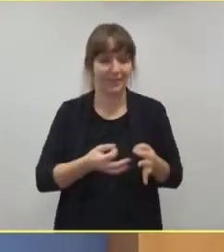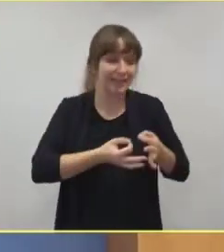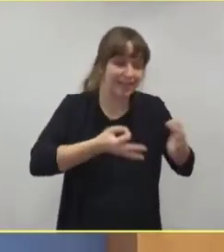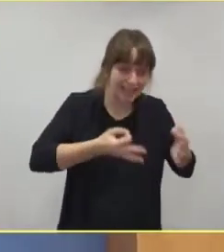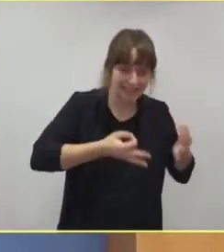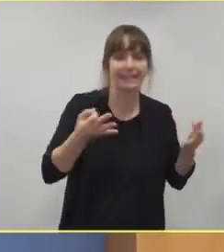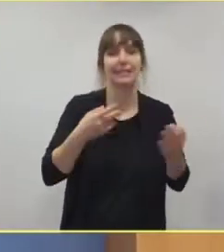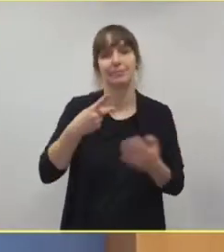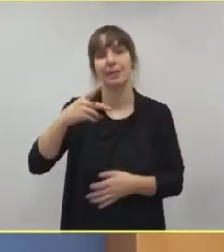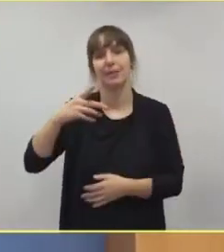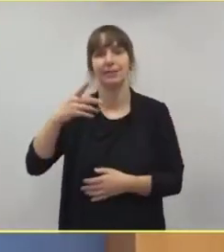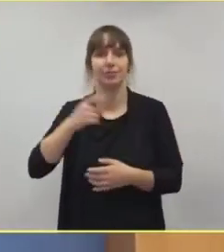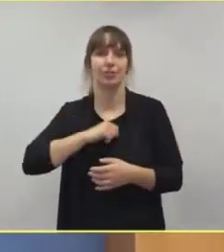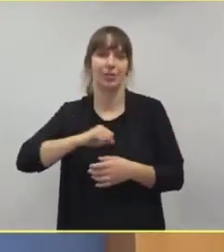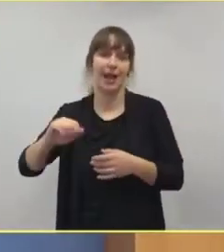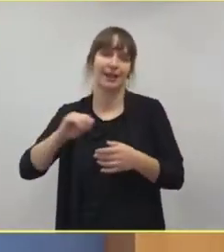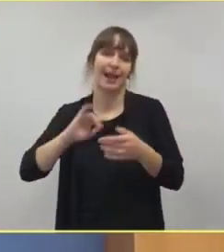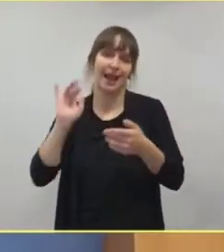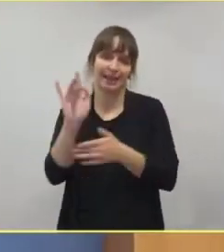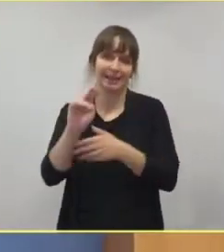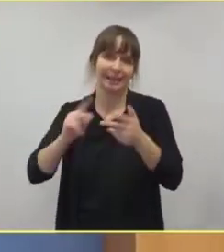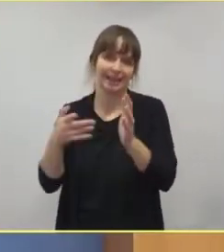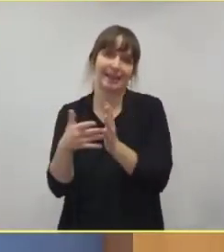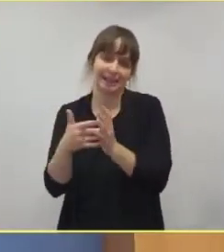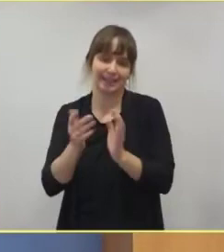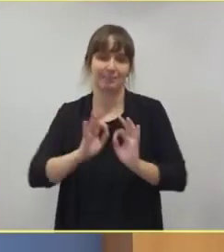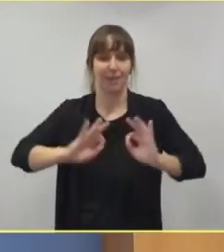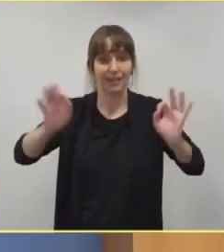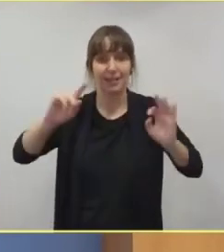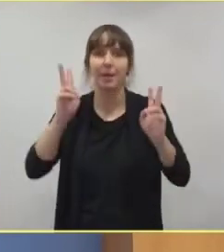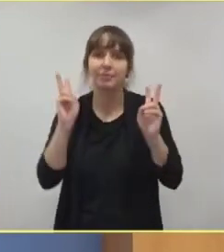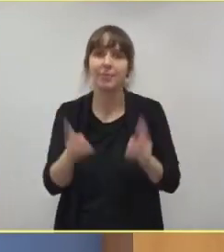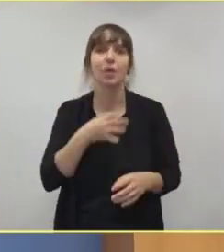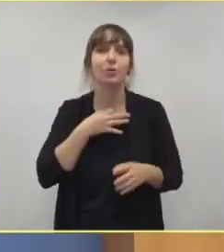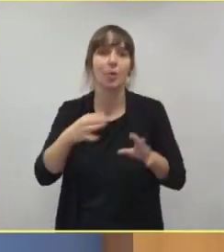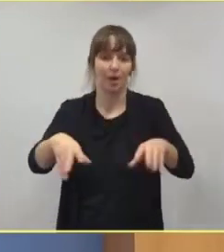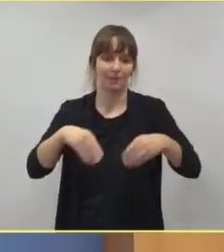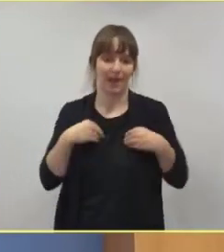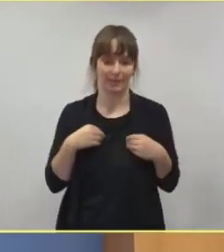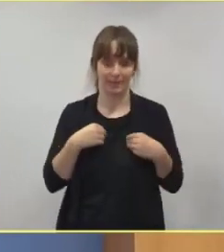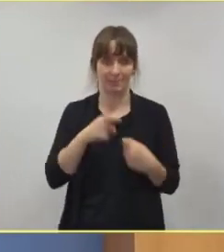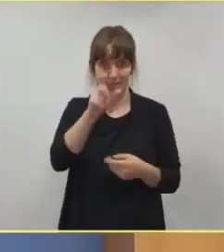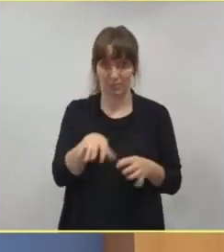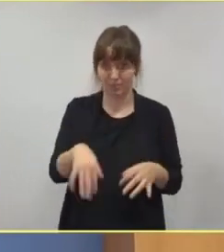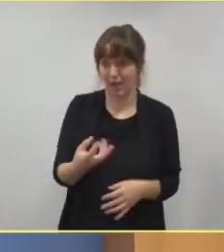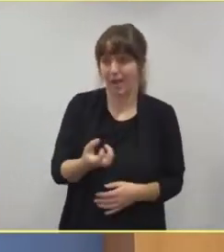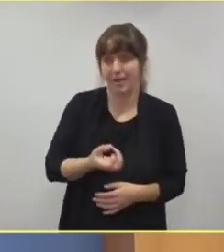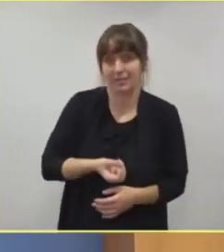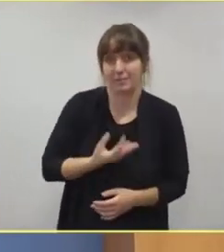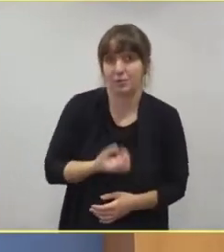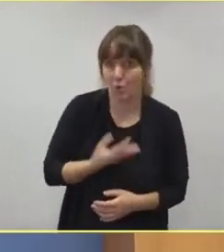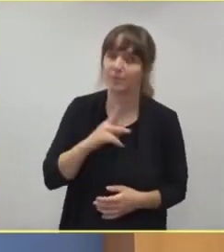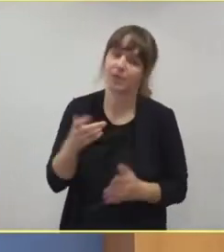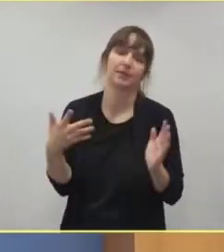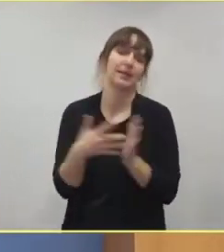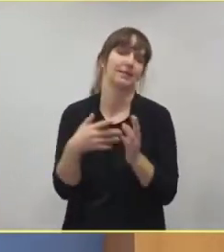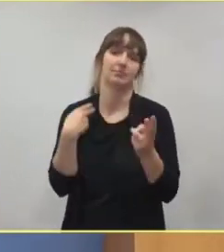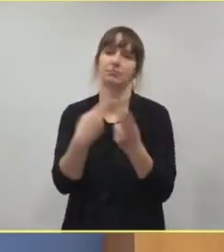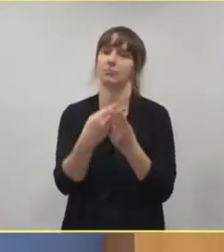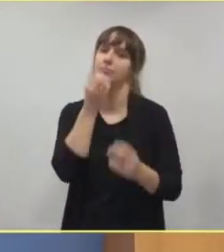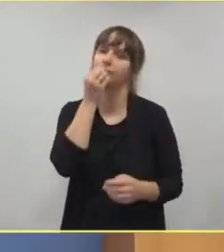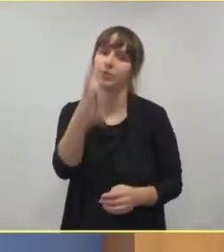ist die Indikation ganz klar in der Notaufnahme, wenn ein Patient symptomatisch ist. Aber wichtig, und das ist nochmal